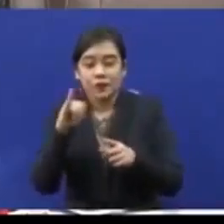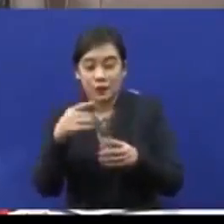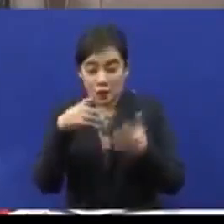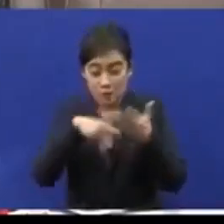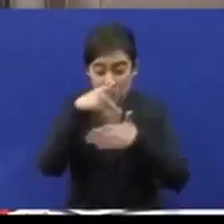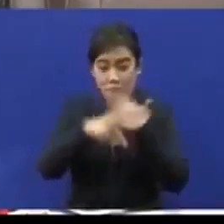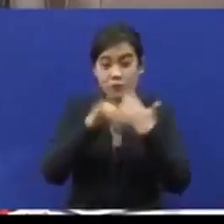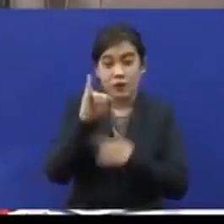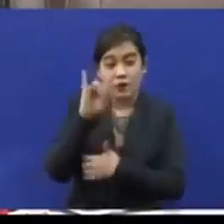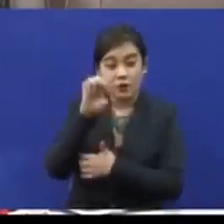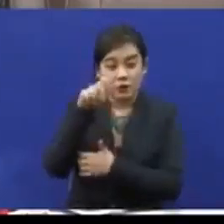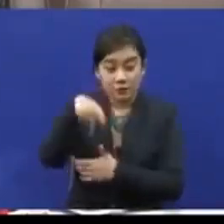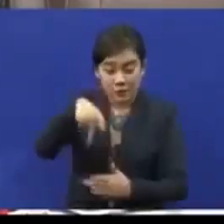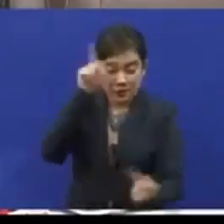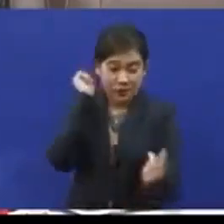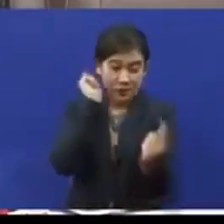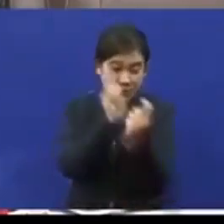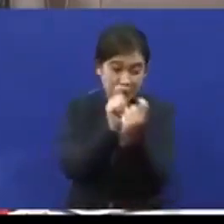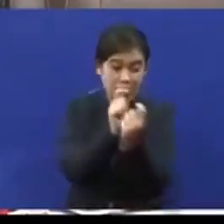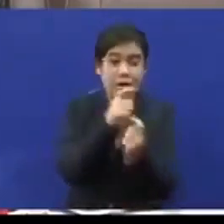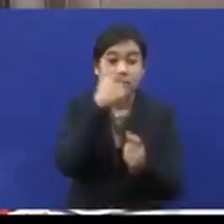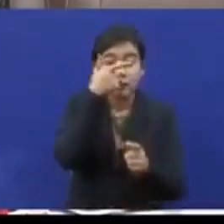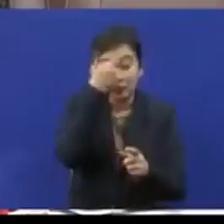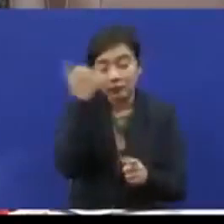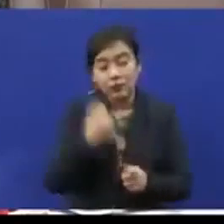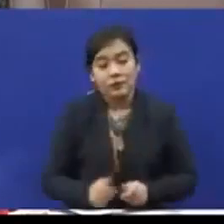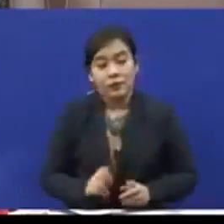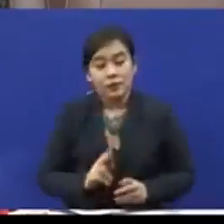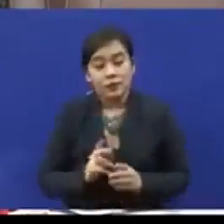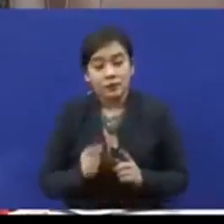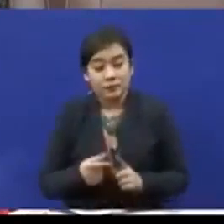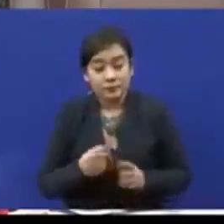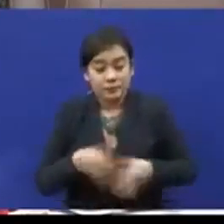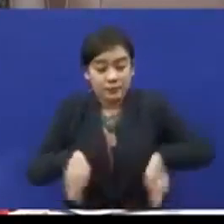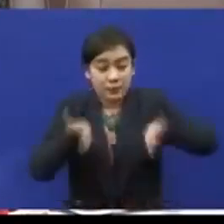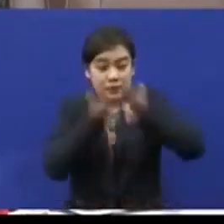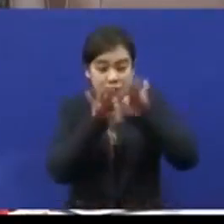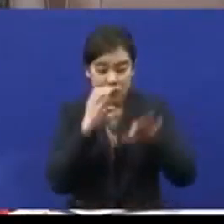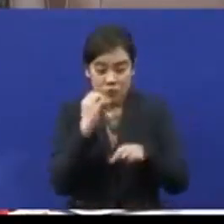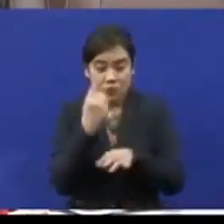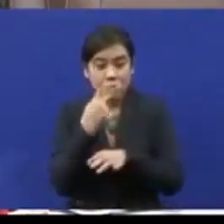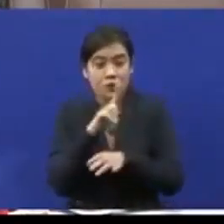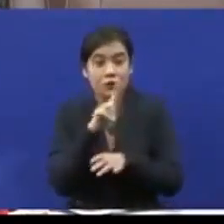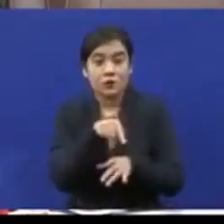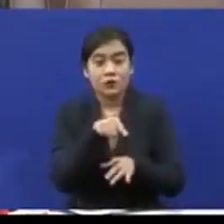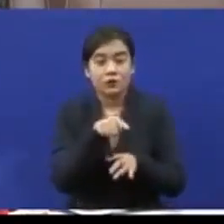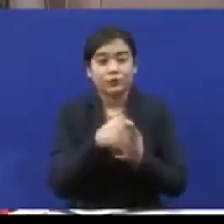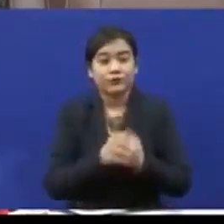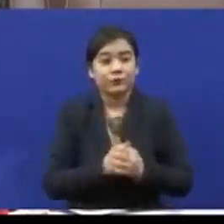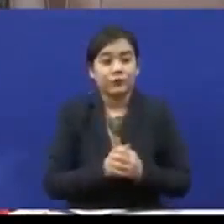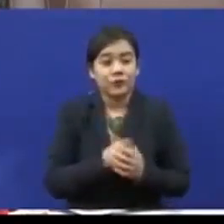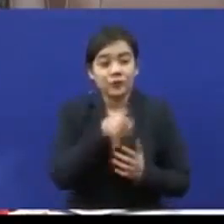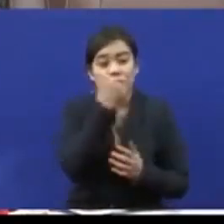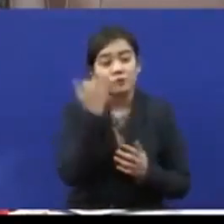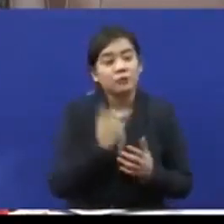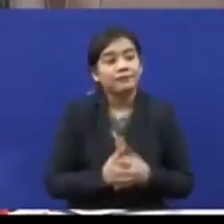intervensi awal adalah tepat kerana keutamaan keperluan kalangan OKU memandangkan adalah